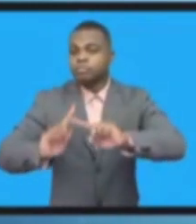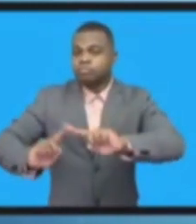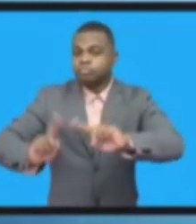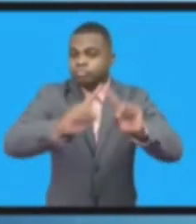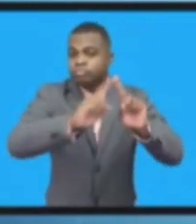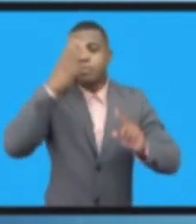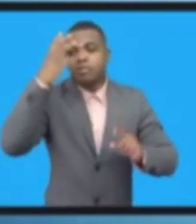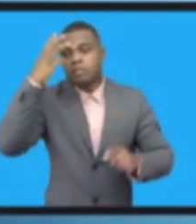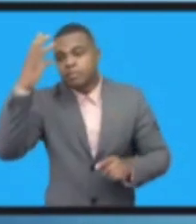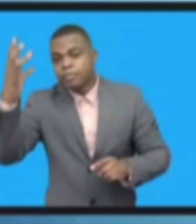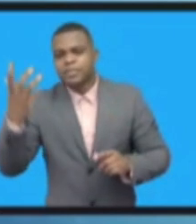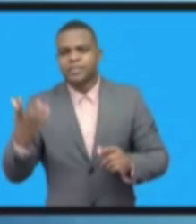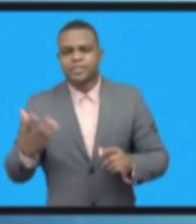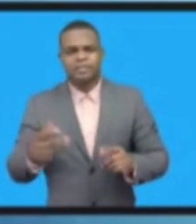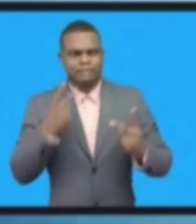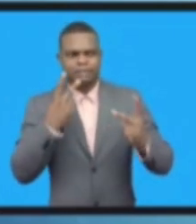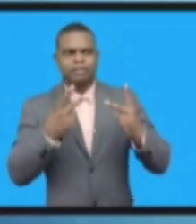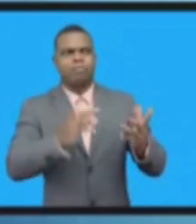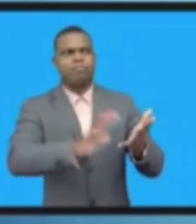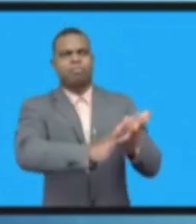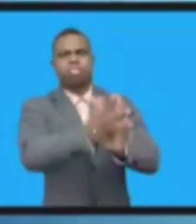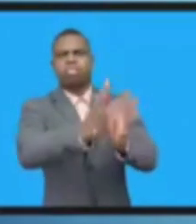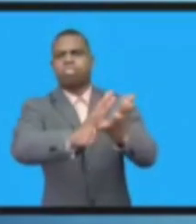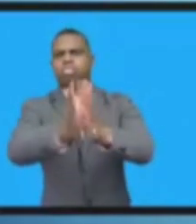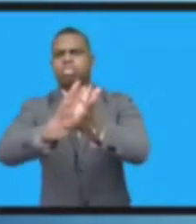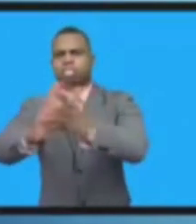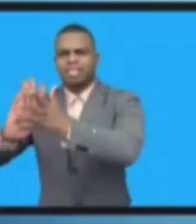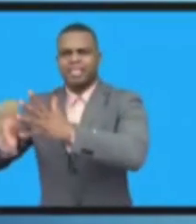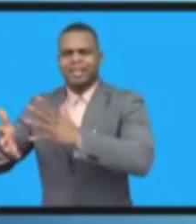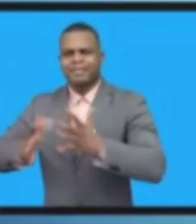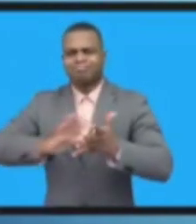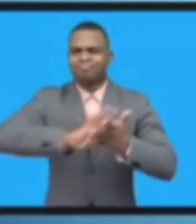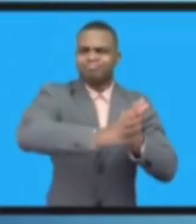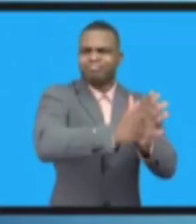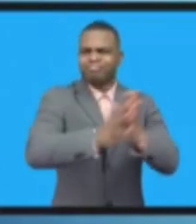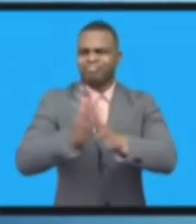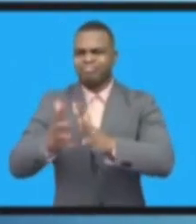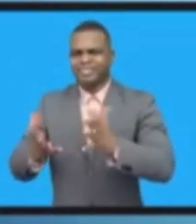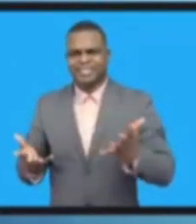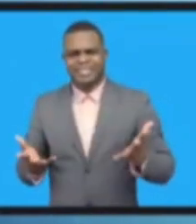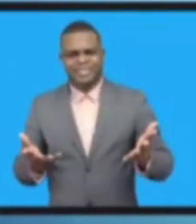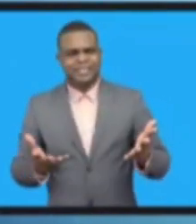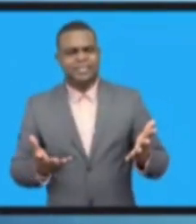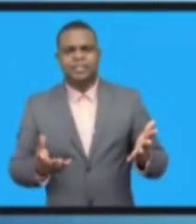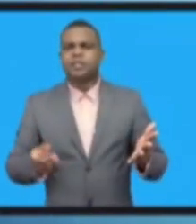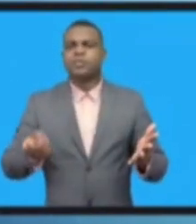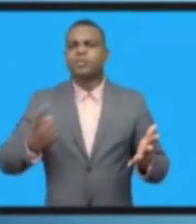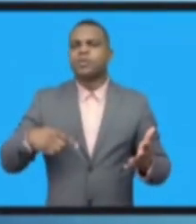которая когда-либо была у человечества, для создания более